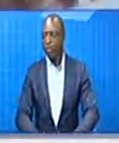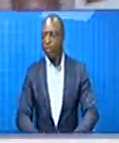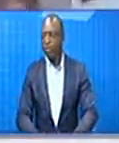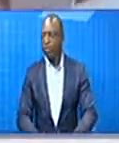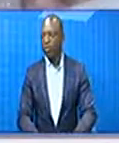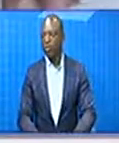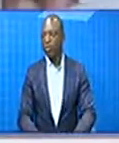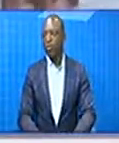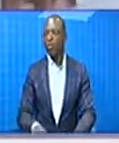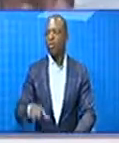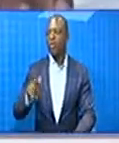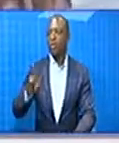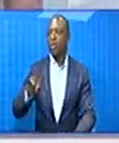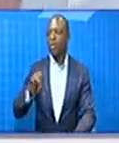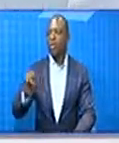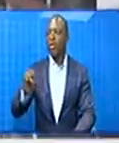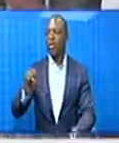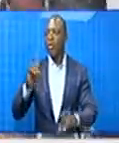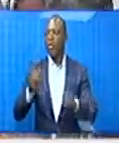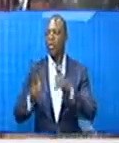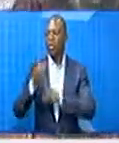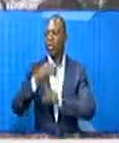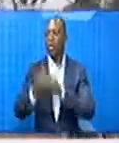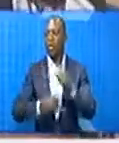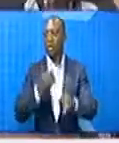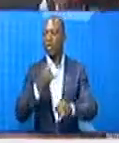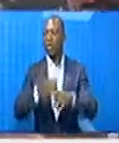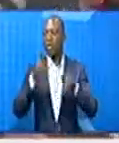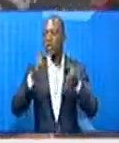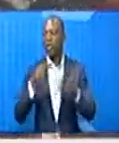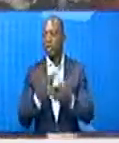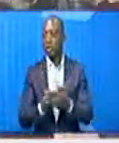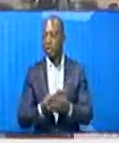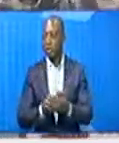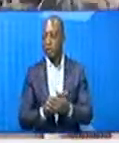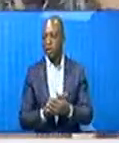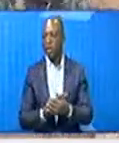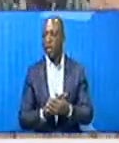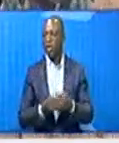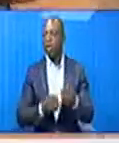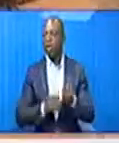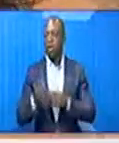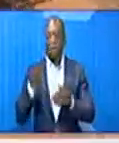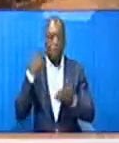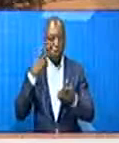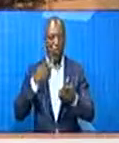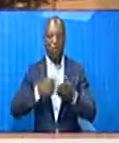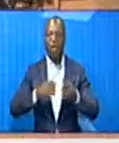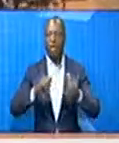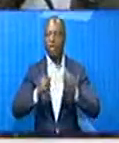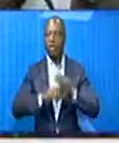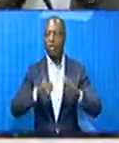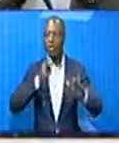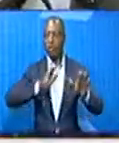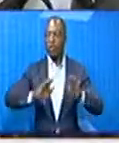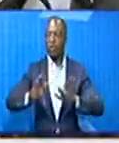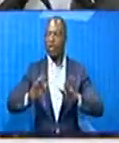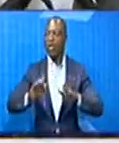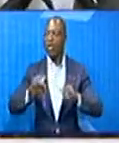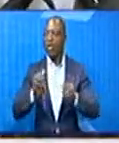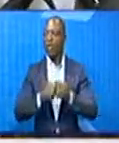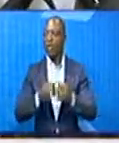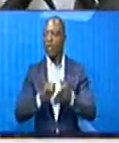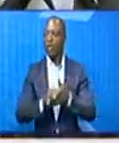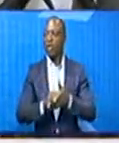28e journée internationale des personnes handicapées, l'heure de passer en revue les actions menées et réitérer